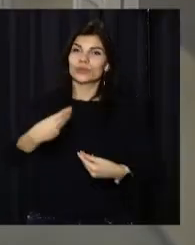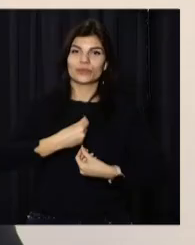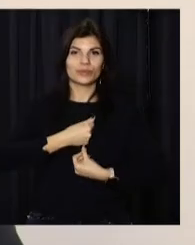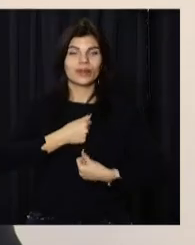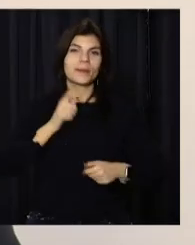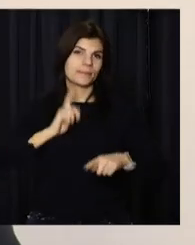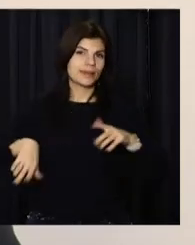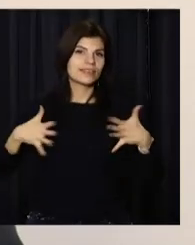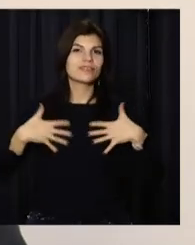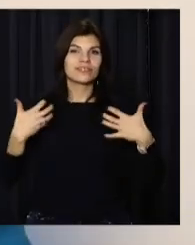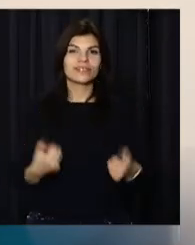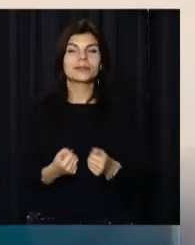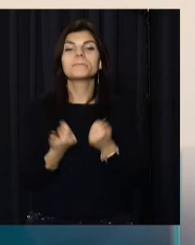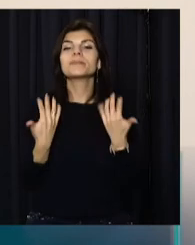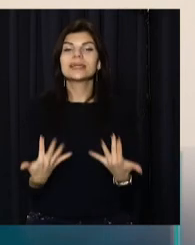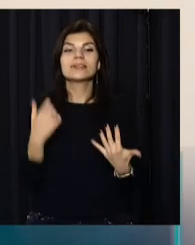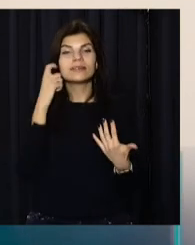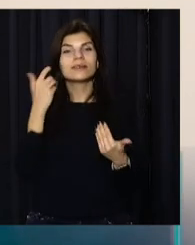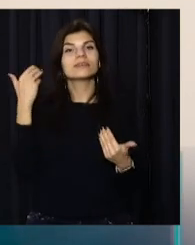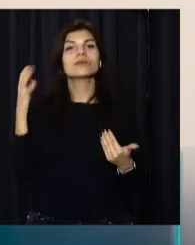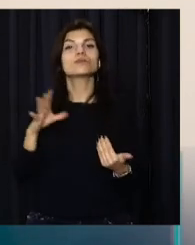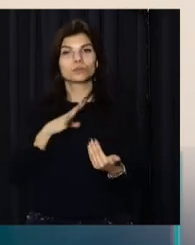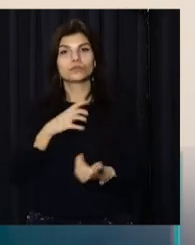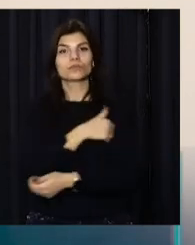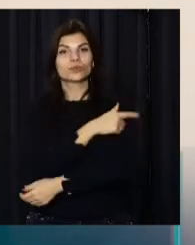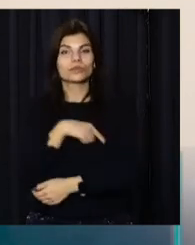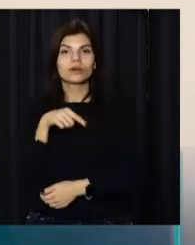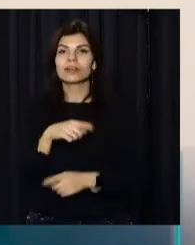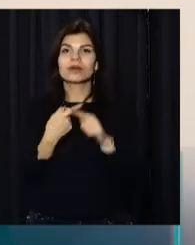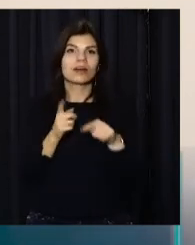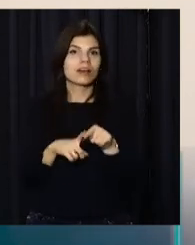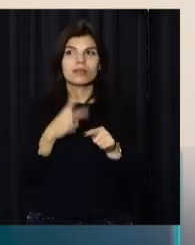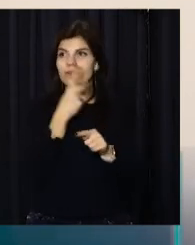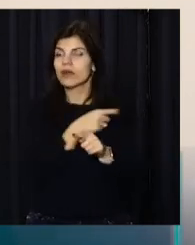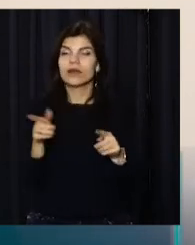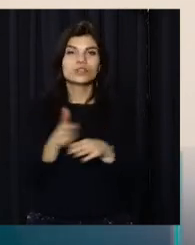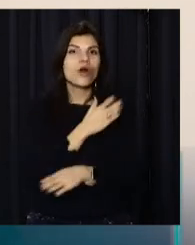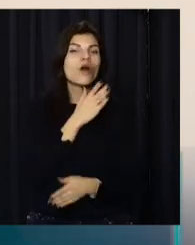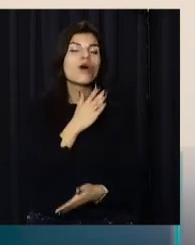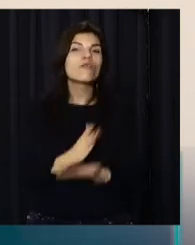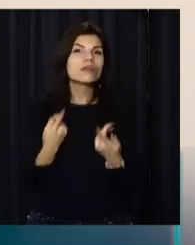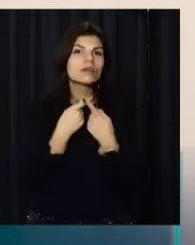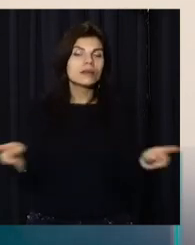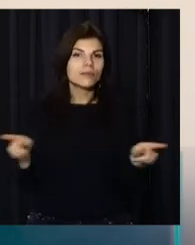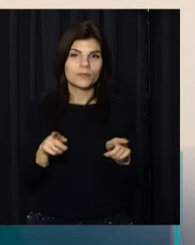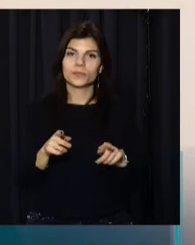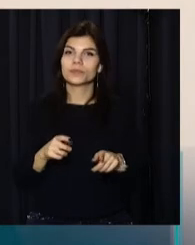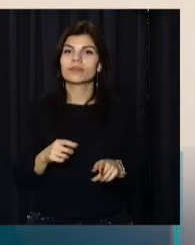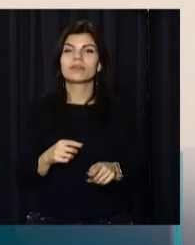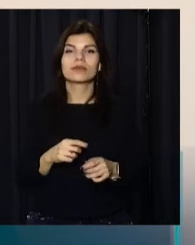одужати. Ніскільки років тому був в лікарні, то це небо і земля. Зараз, звісно,